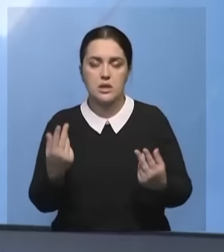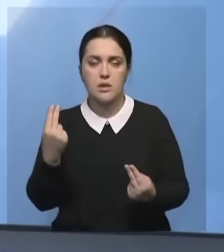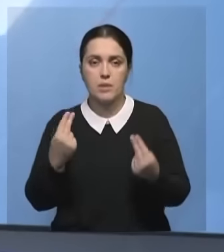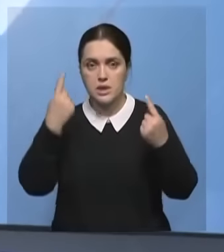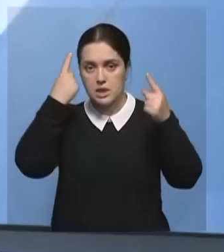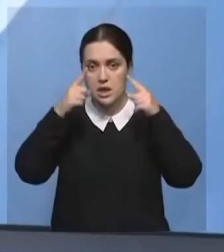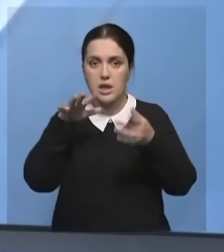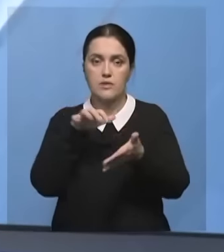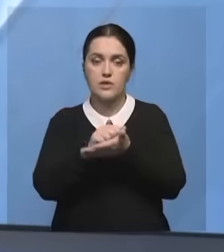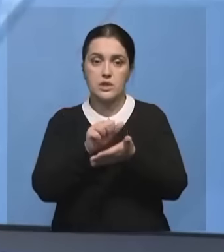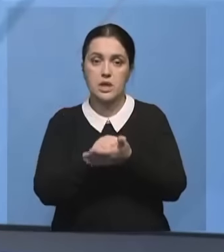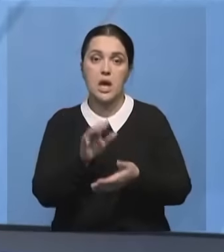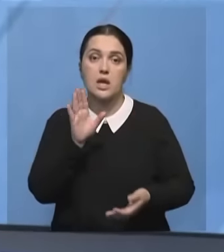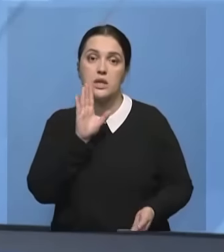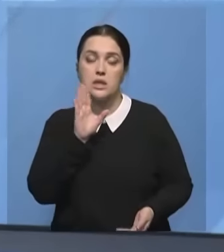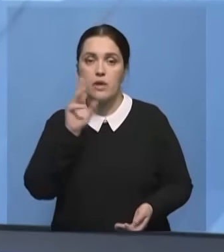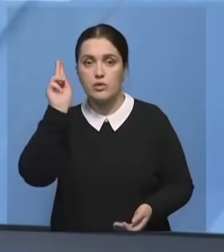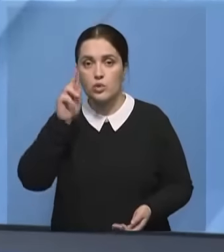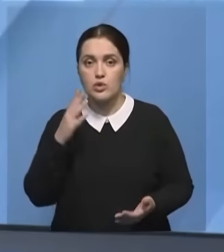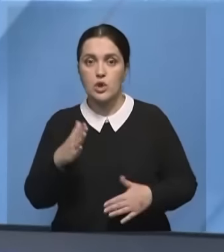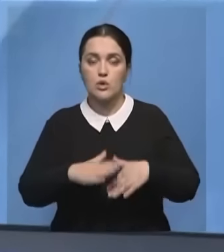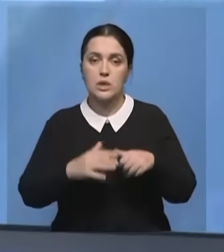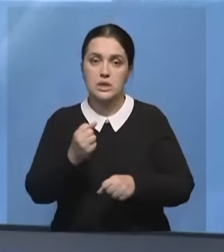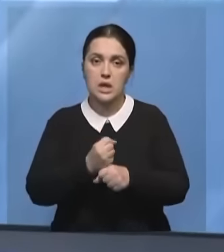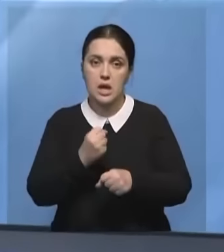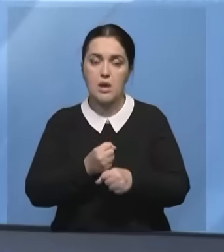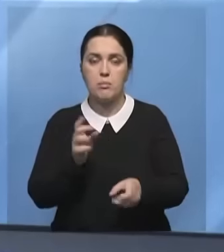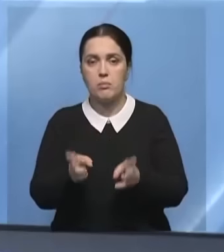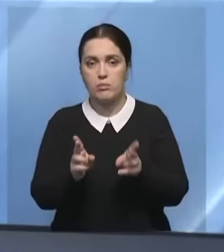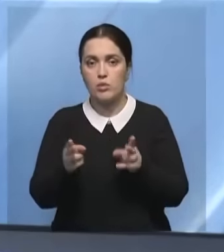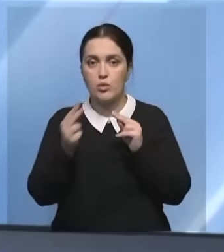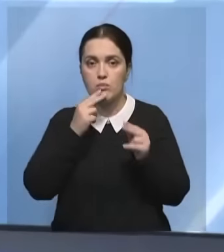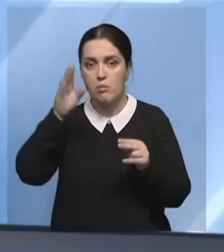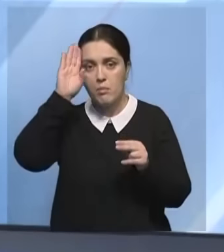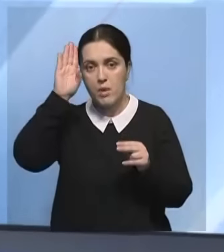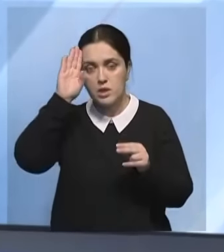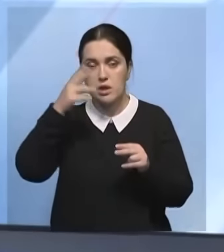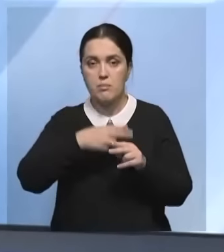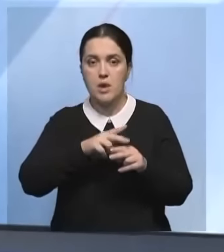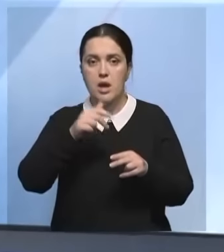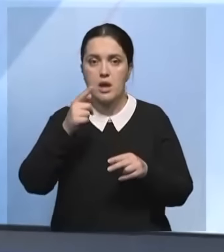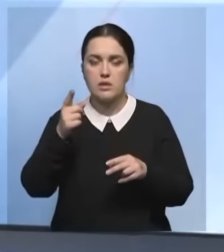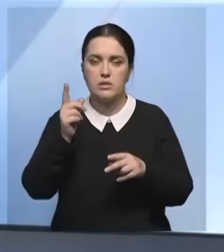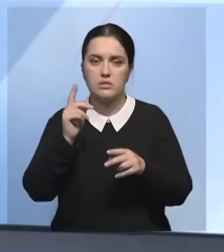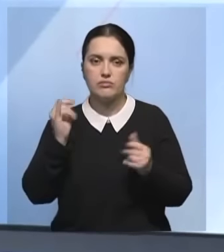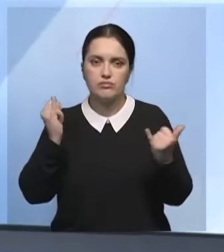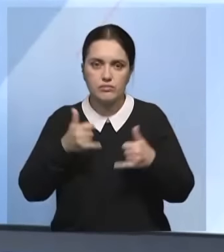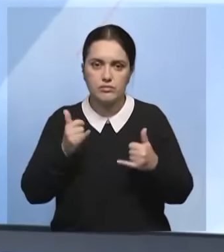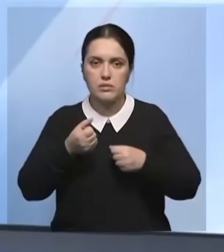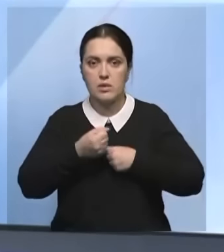разнообразных игр и творческих занятий. Девочки учатся рукоделию и приготовлению различных блюд, а мальчики постигают секреты